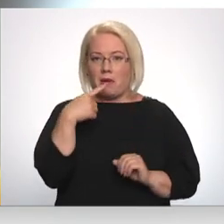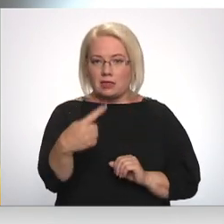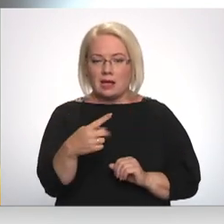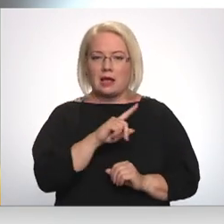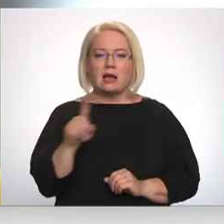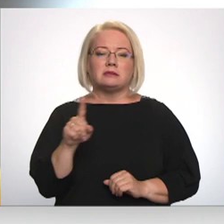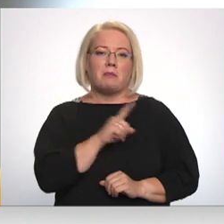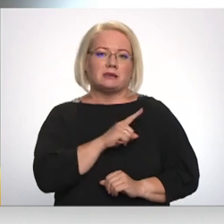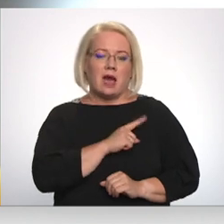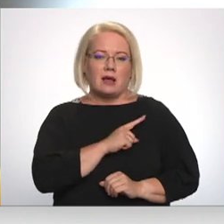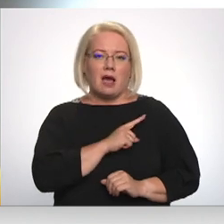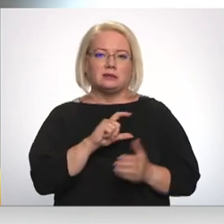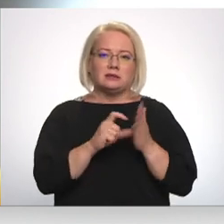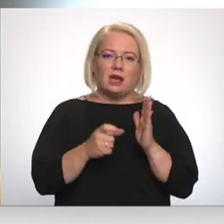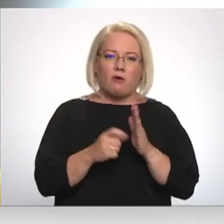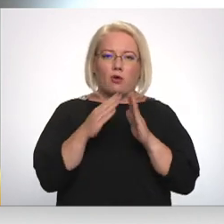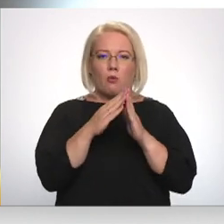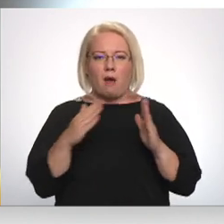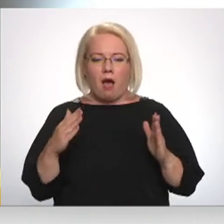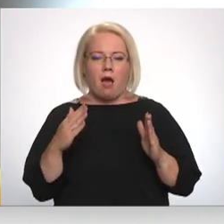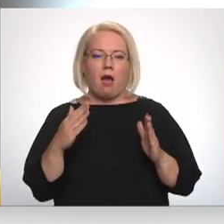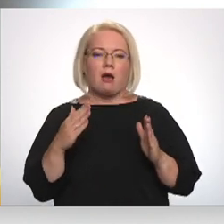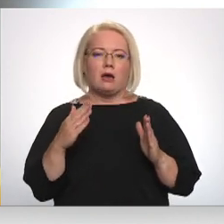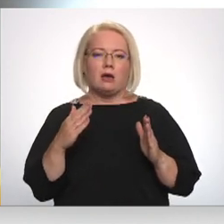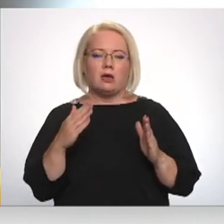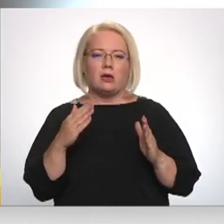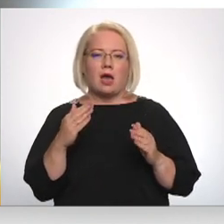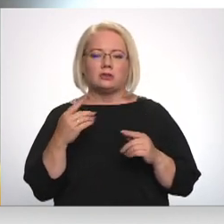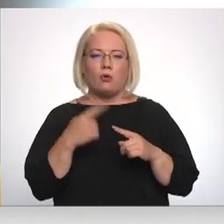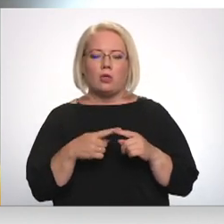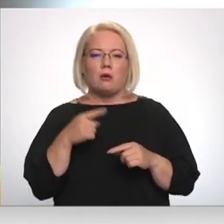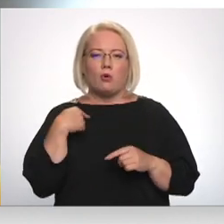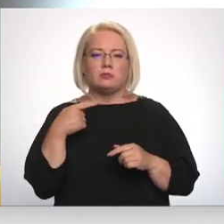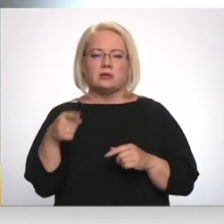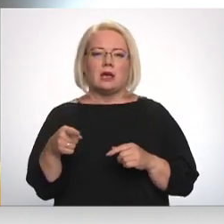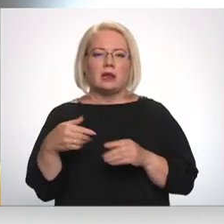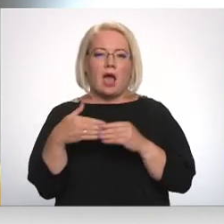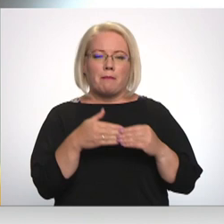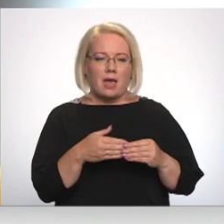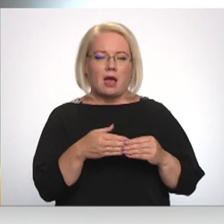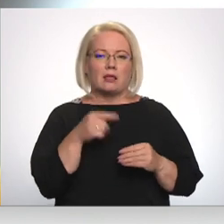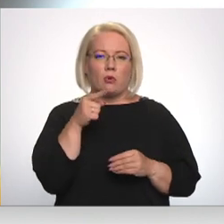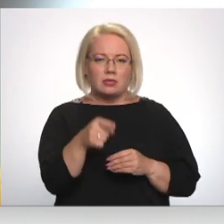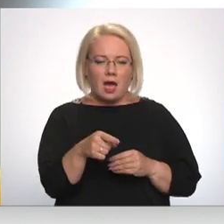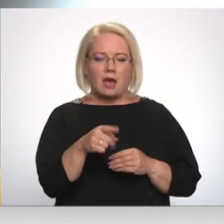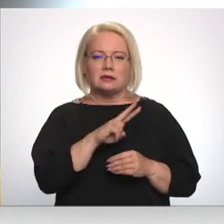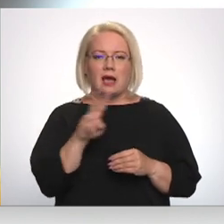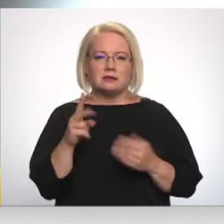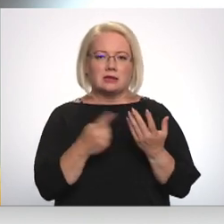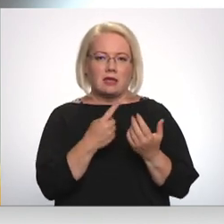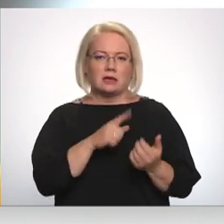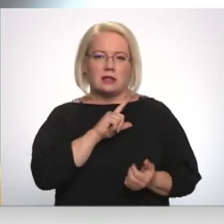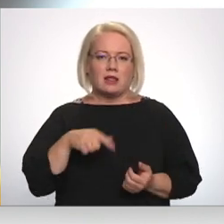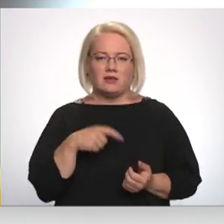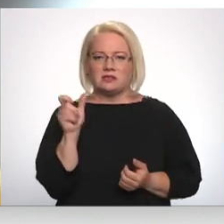gan mājas saimniecības, gan arī netraucēs turpināt dabas gāzes, piegādāt no tās dabas gāzes daļas, kas ir, uz Latvijas gāzes